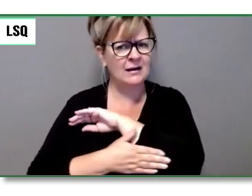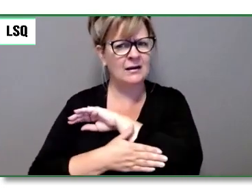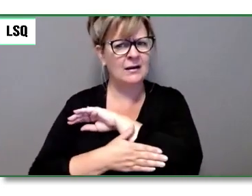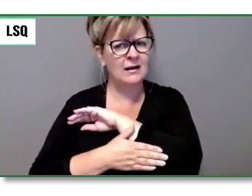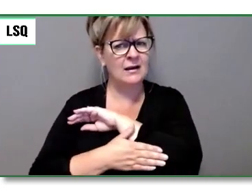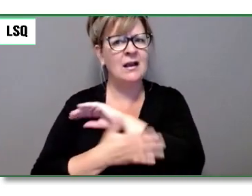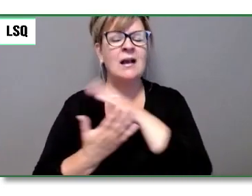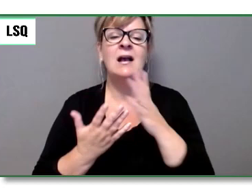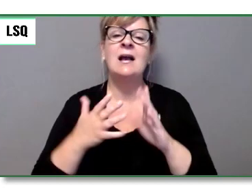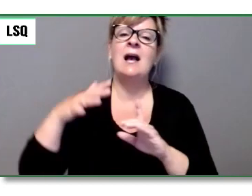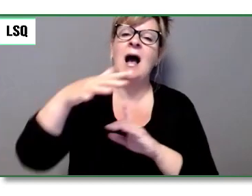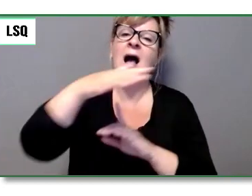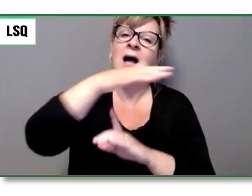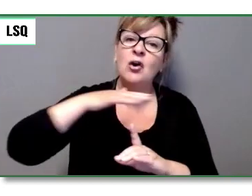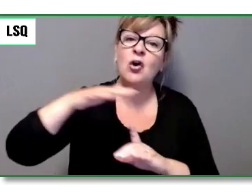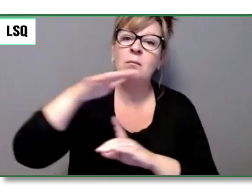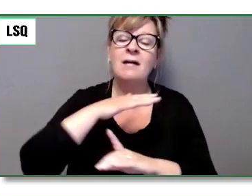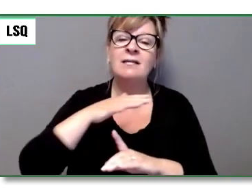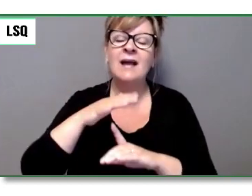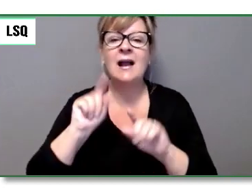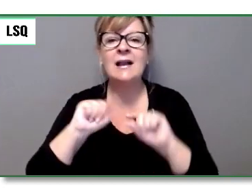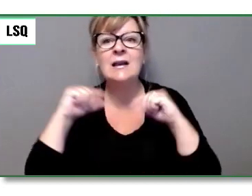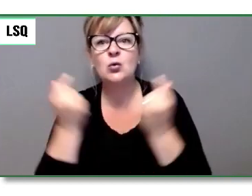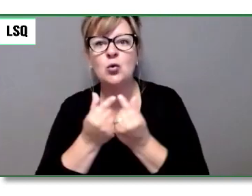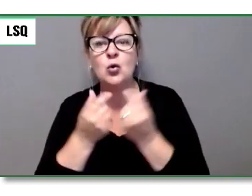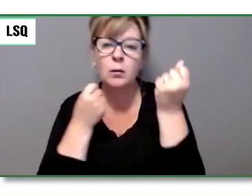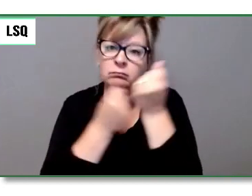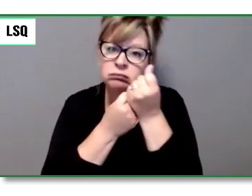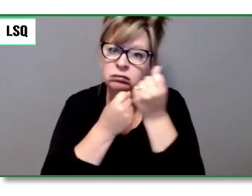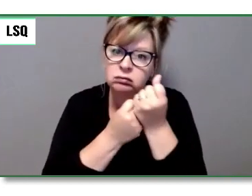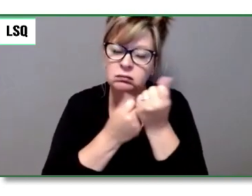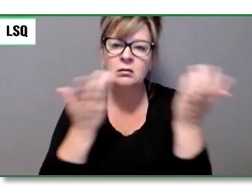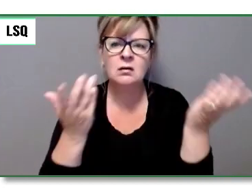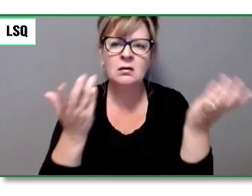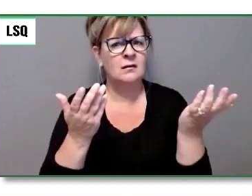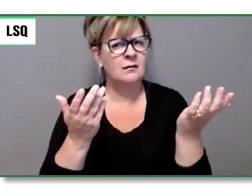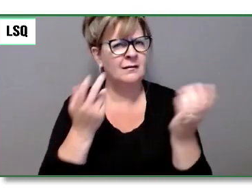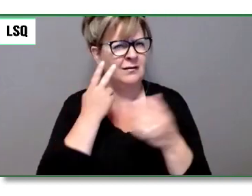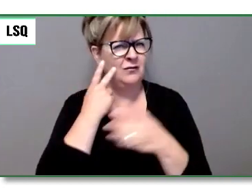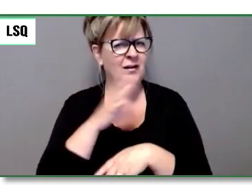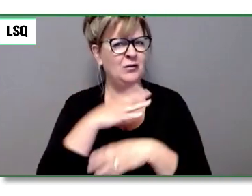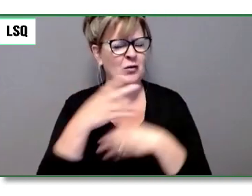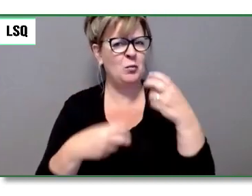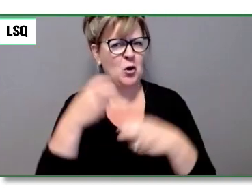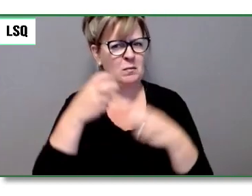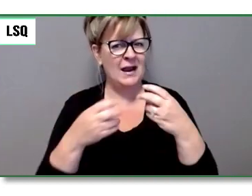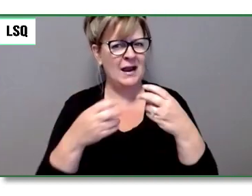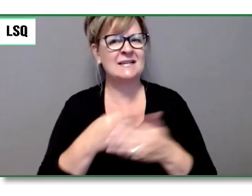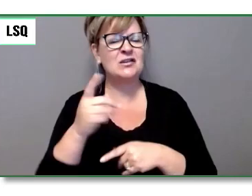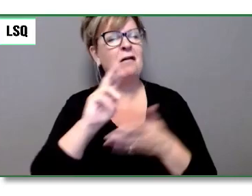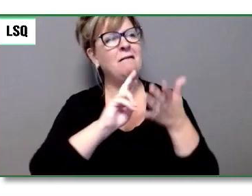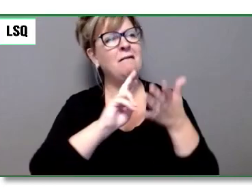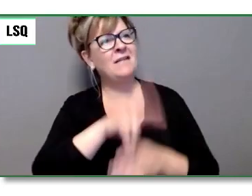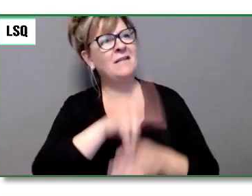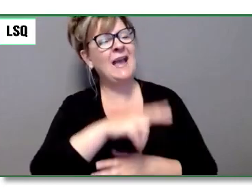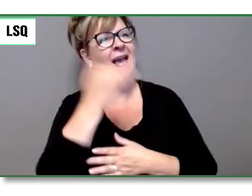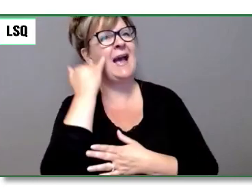là,'il y a des problématiques. Donc, tout cela est connecté dans la conscience nationale.